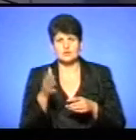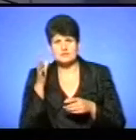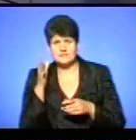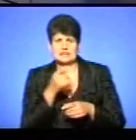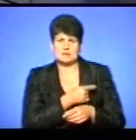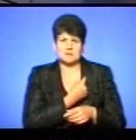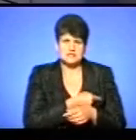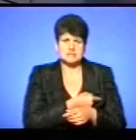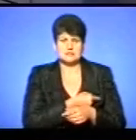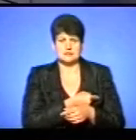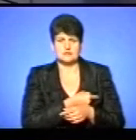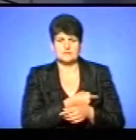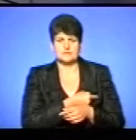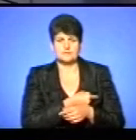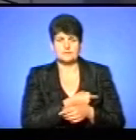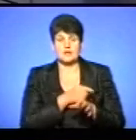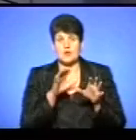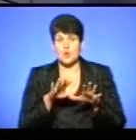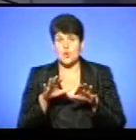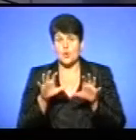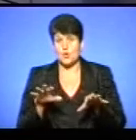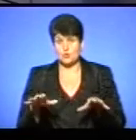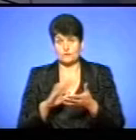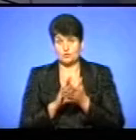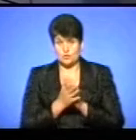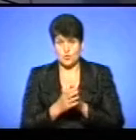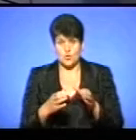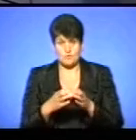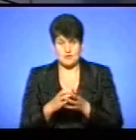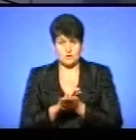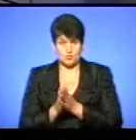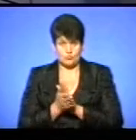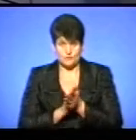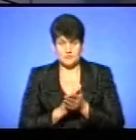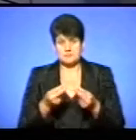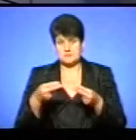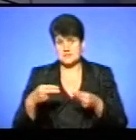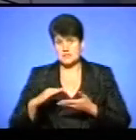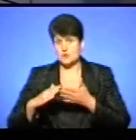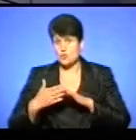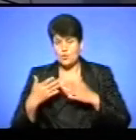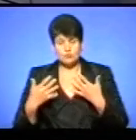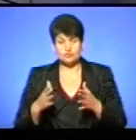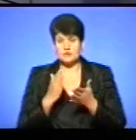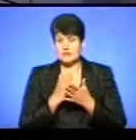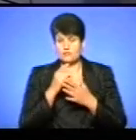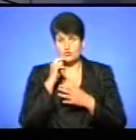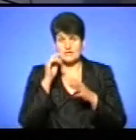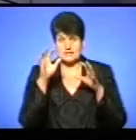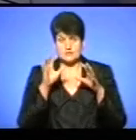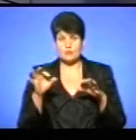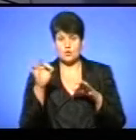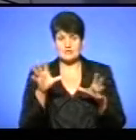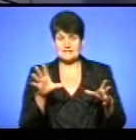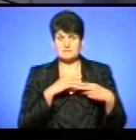і медицини. Тобто голови домовились, громади домовились, підписали угоду. Є в Україні закон, який називається про